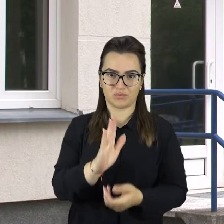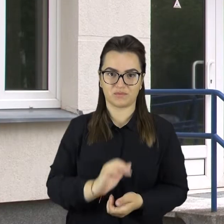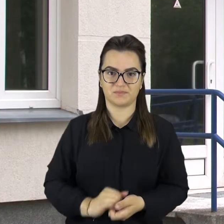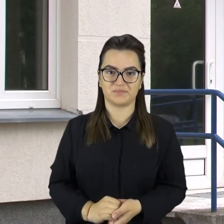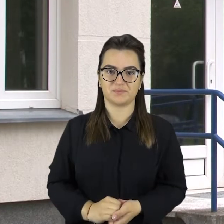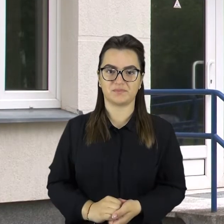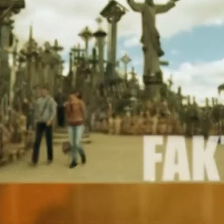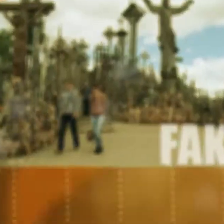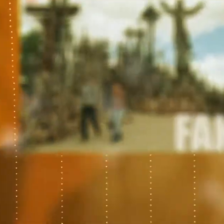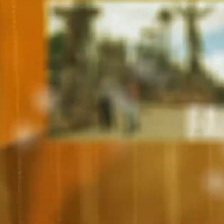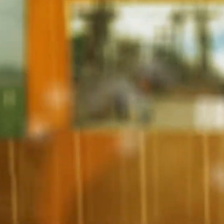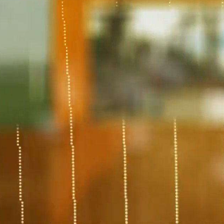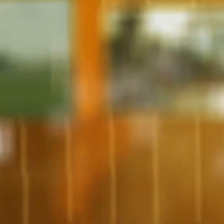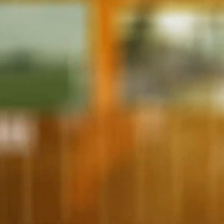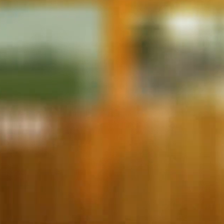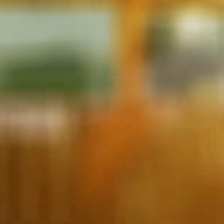investicijų.